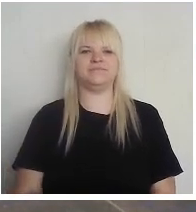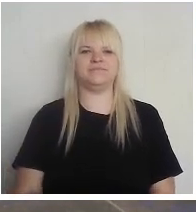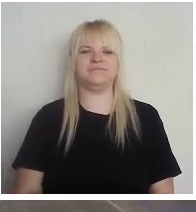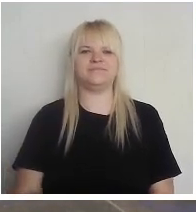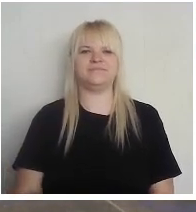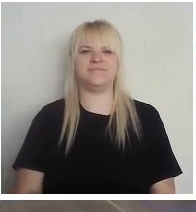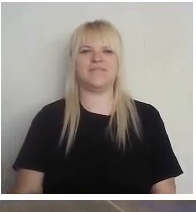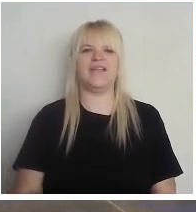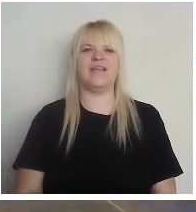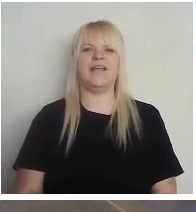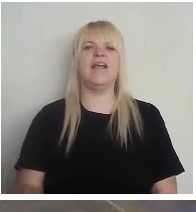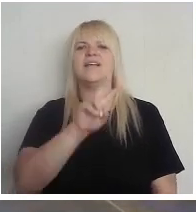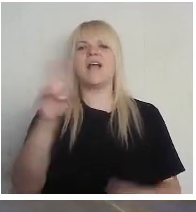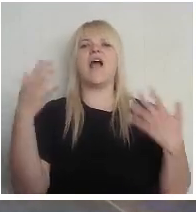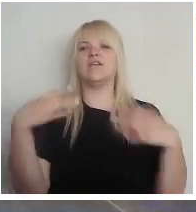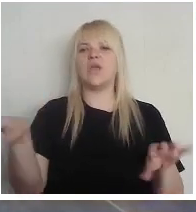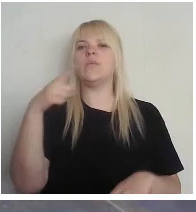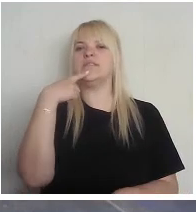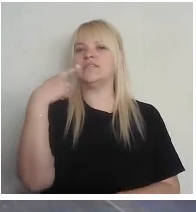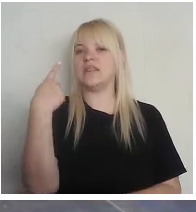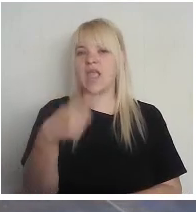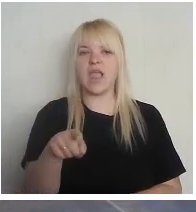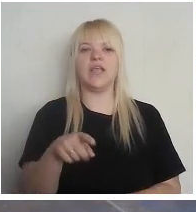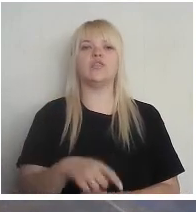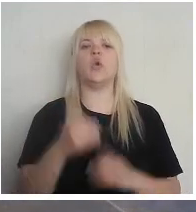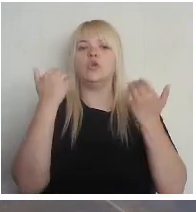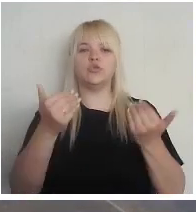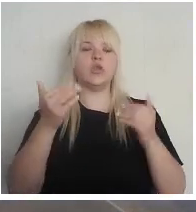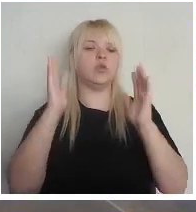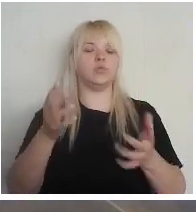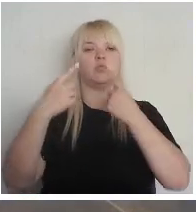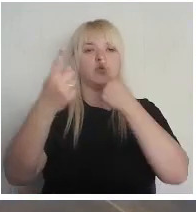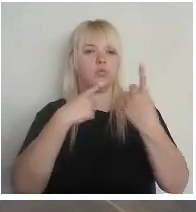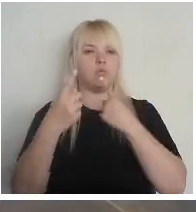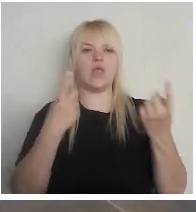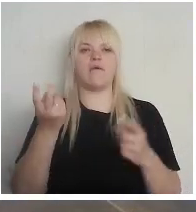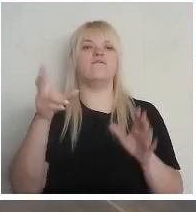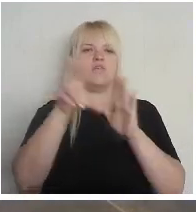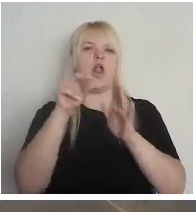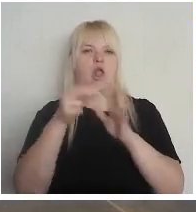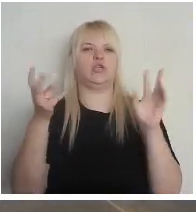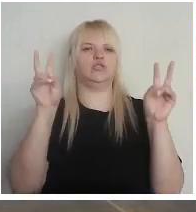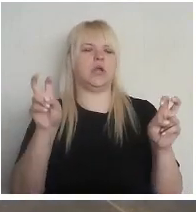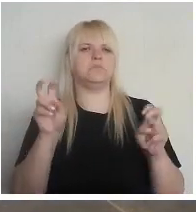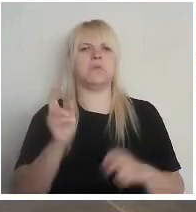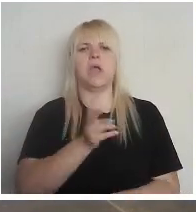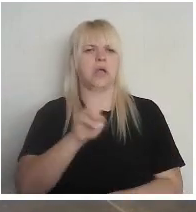Tātad, kā jau es minēju, mēs šodien runāsim par vēlēšanām. Un kas tad vēlēšanas ir?